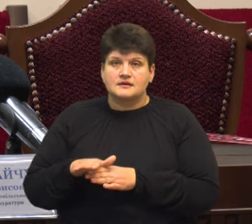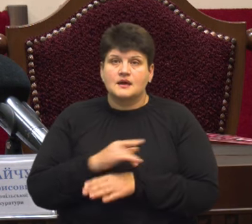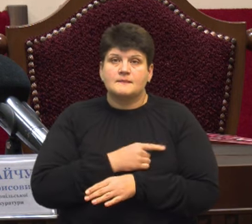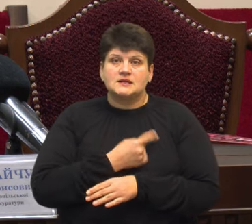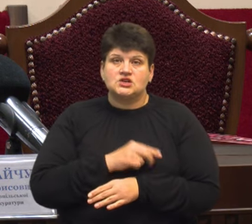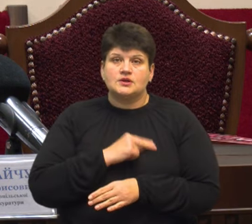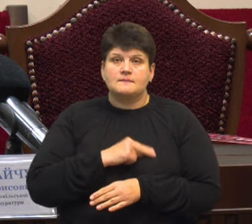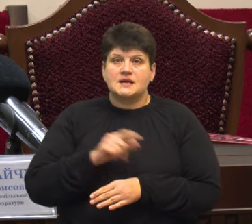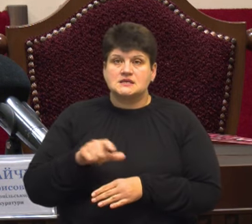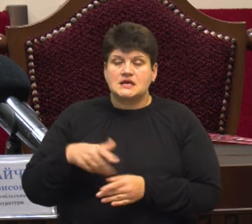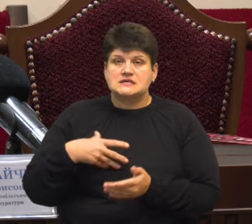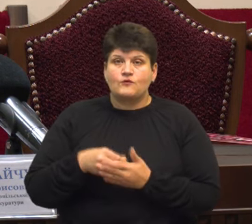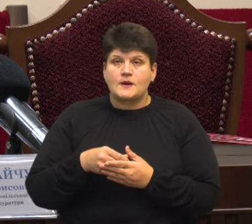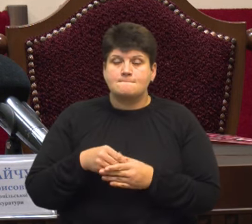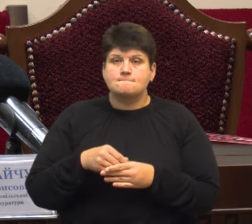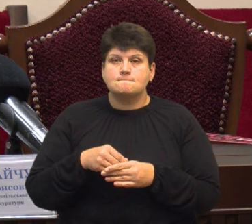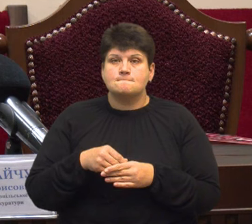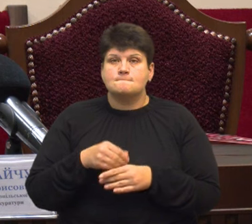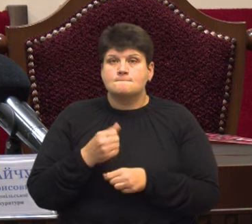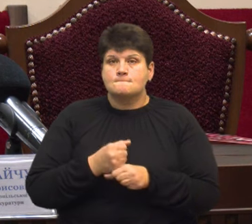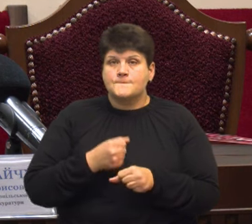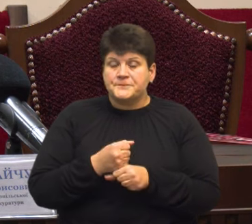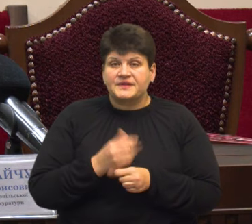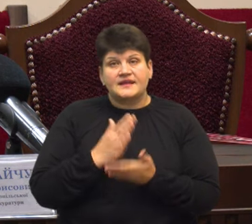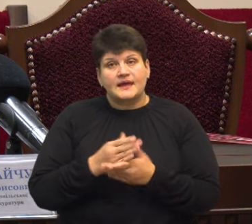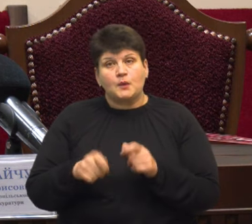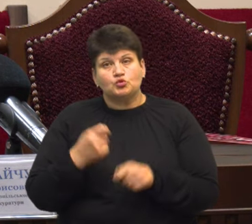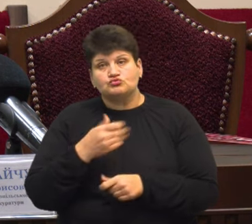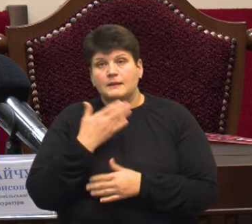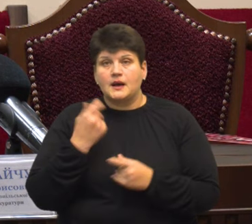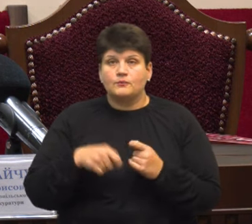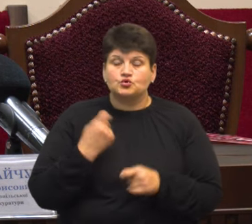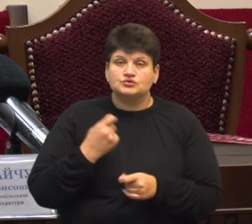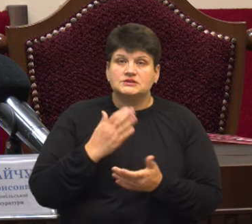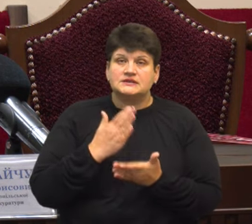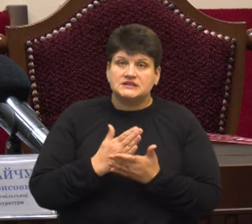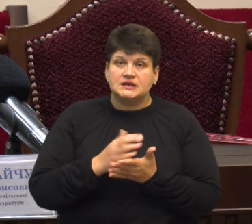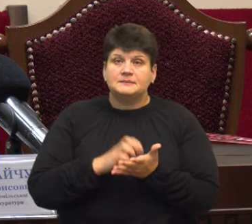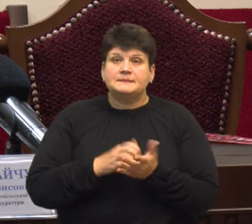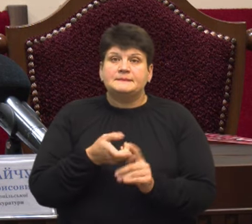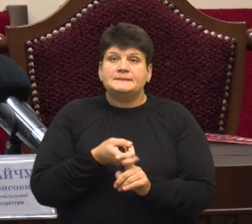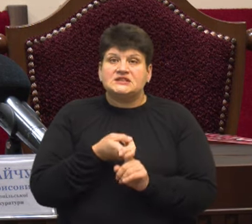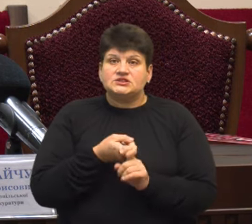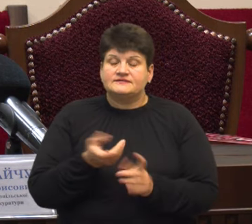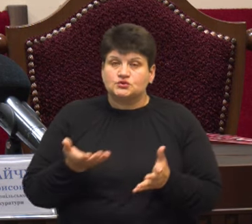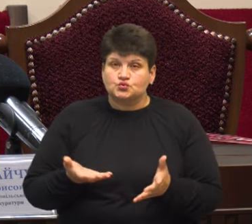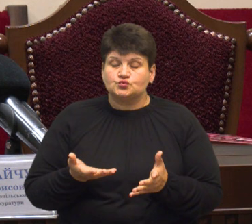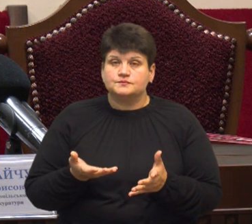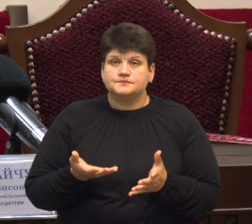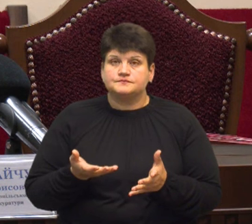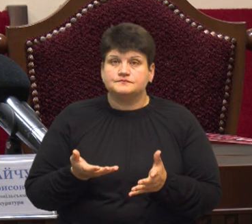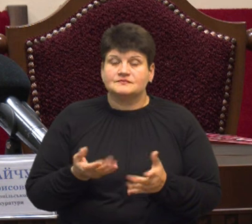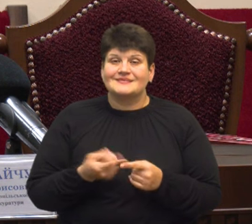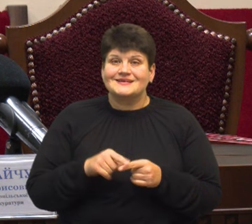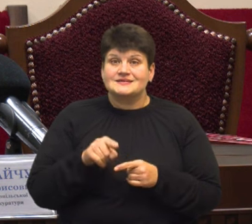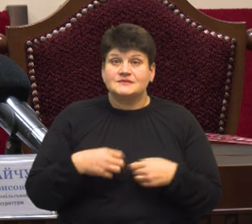працівниками своїх професійних обов'язків. Є там порушення чи немає, знаходяться вони в причинному зв'язку з цими